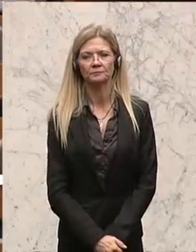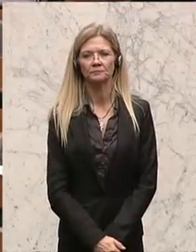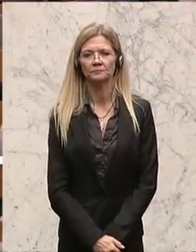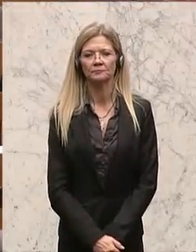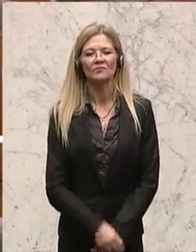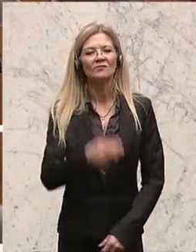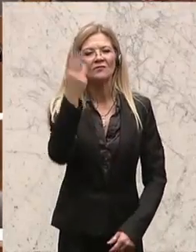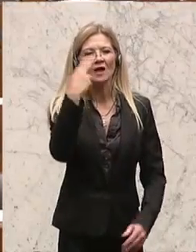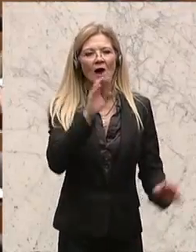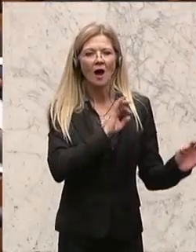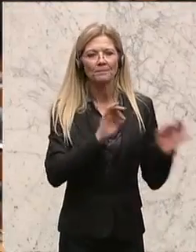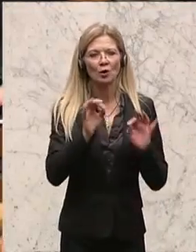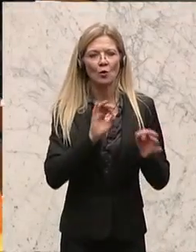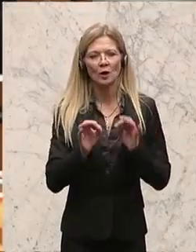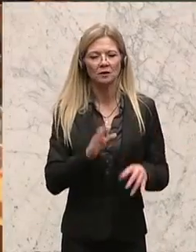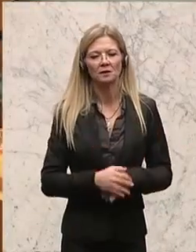Abgeordneter Peter Wurm.